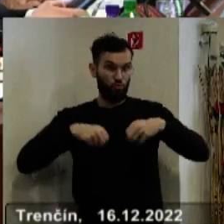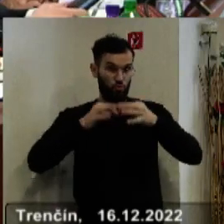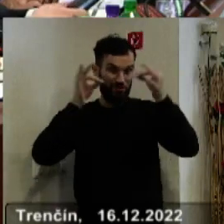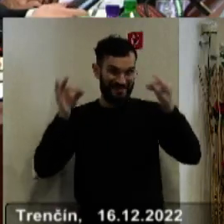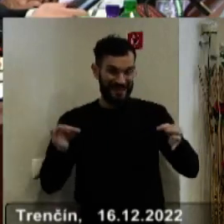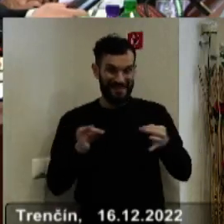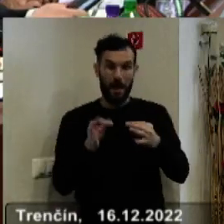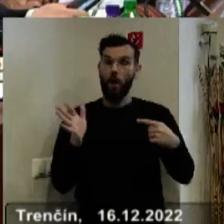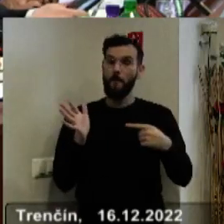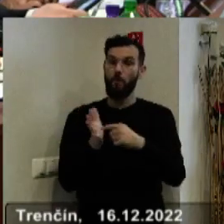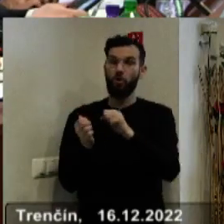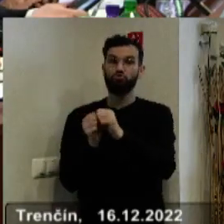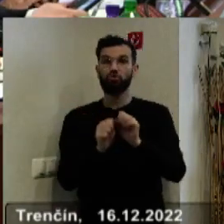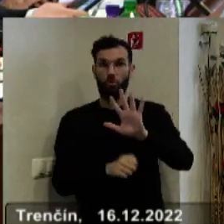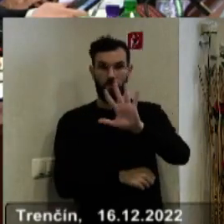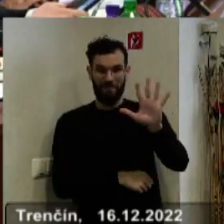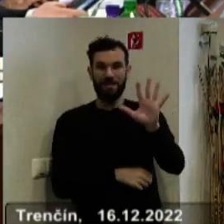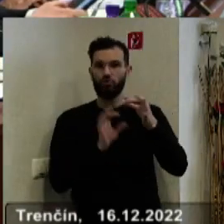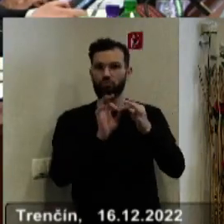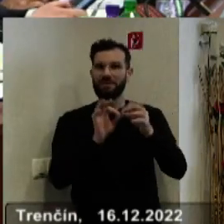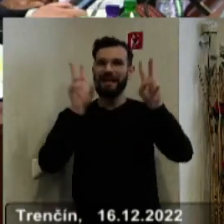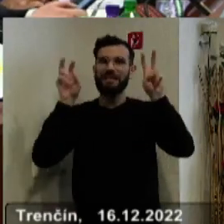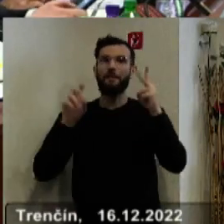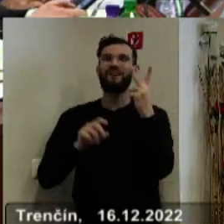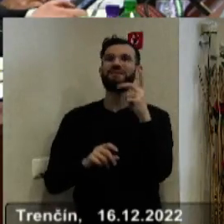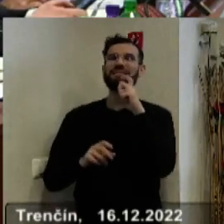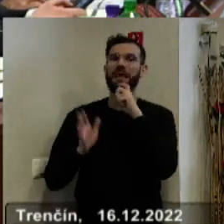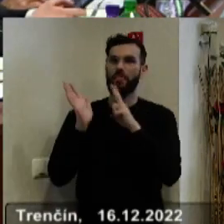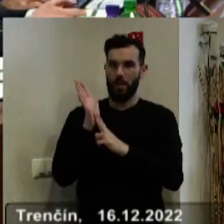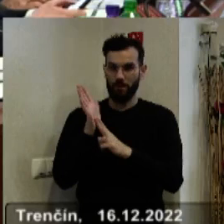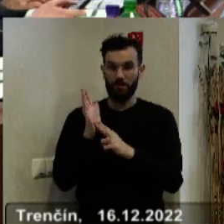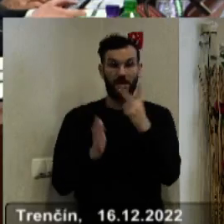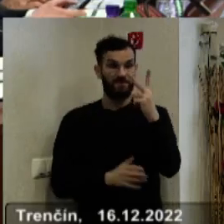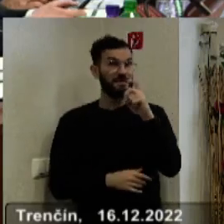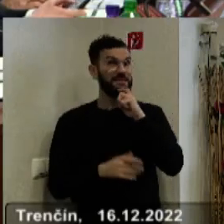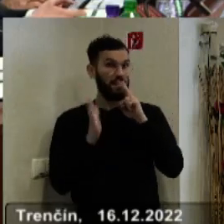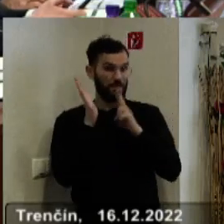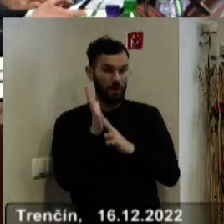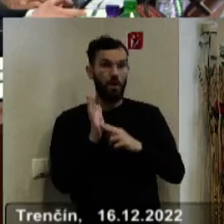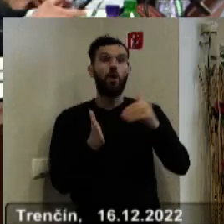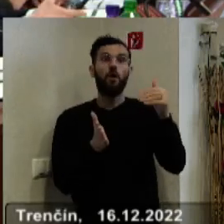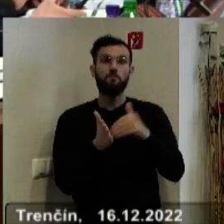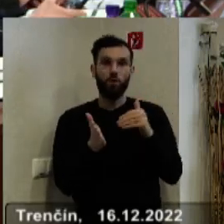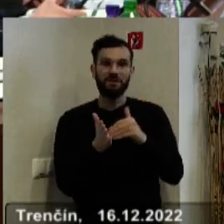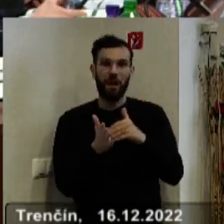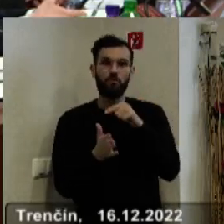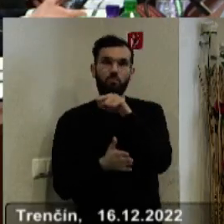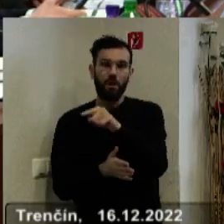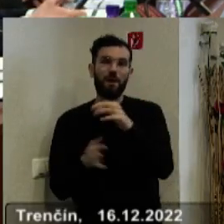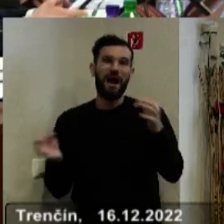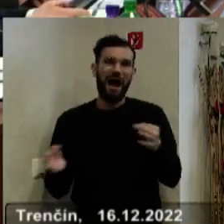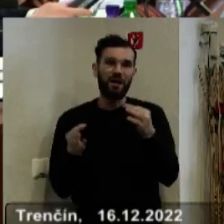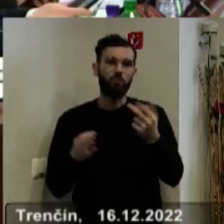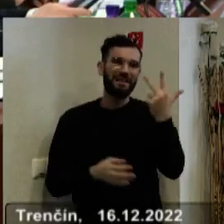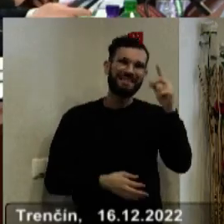bodom číslo 5 k tomuto všeobecne záväznému nariadeniu, keďže je všeobecne záväznému nariadenie, tak potrebujeme 3 petinov väčšinu, aby bolo